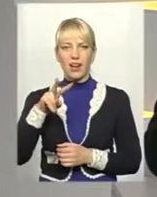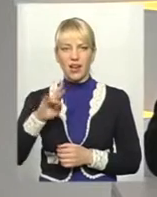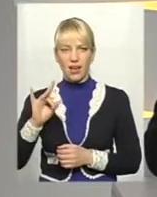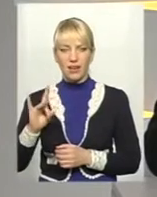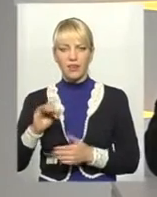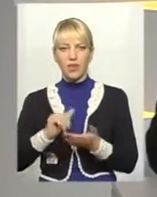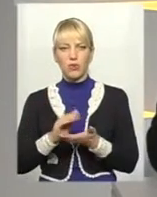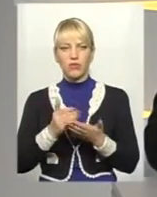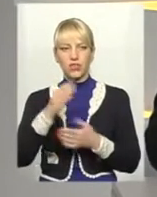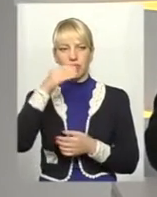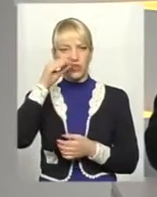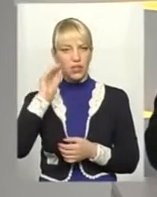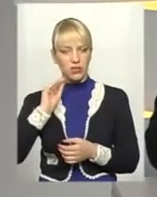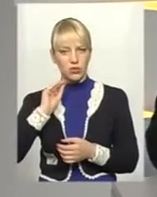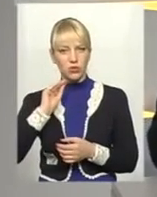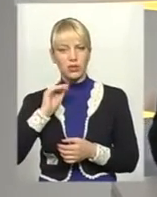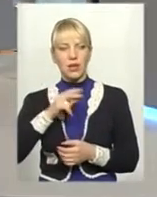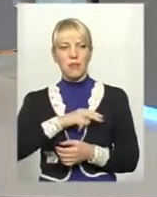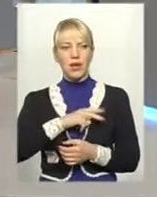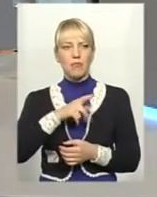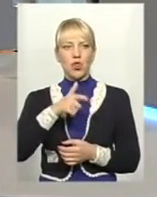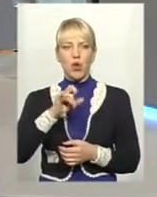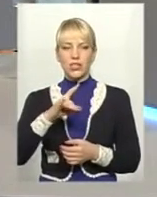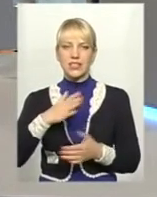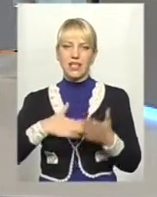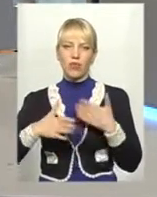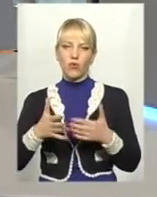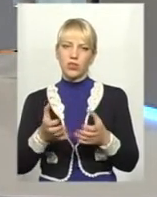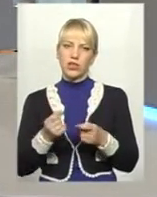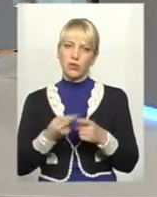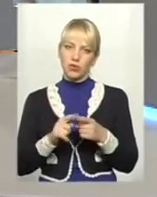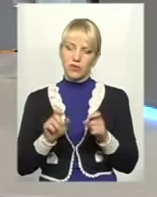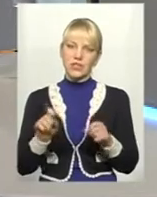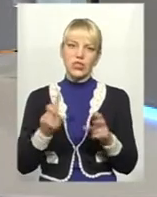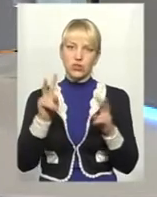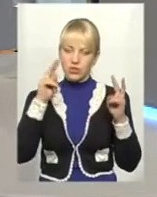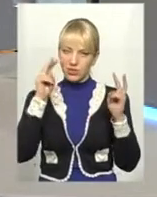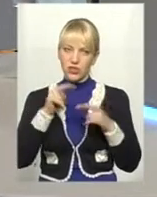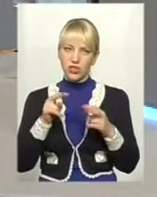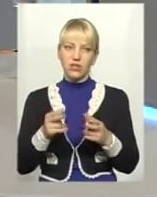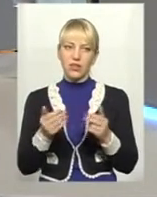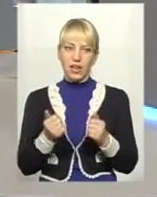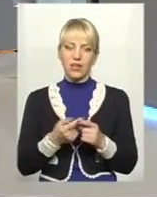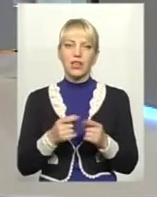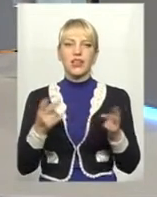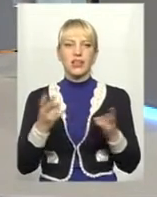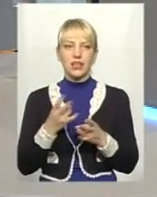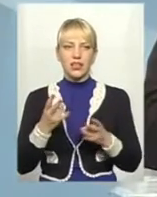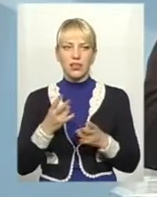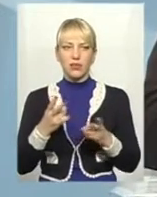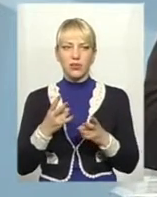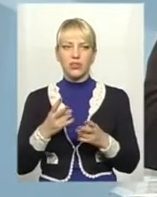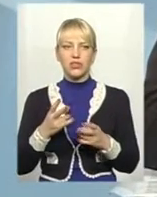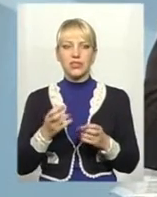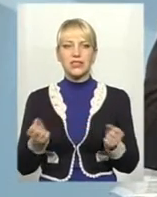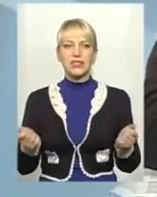Шевченківської премії за те премію імені Якова Гальчевського задоволенням отримав. Можливо, це теж про щось свідчить? Так, тоді потрібно, напевне,